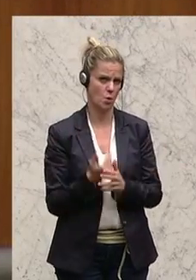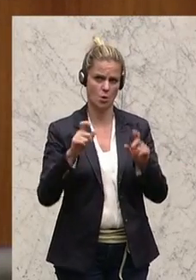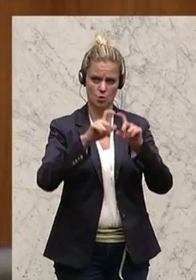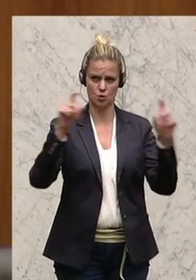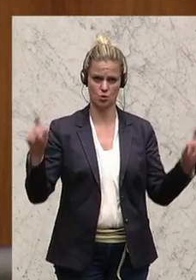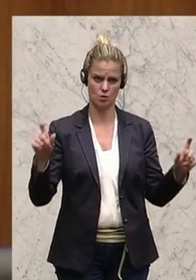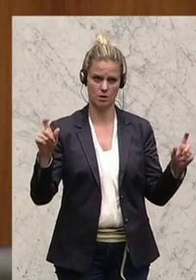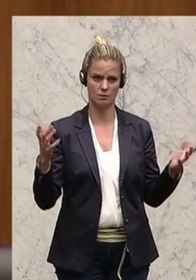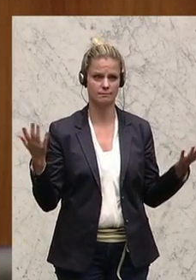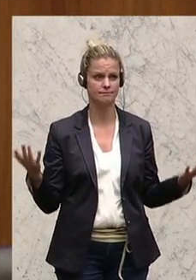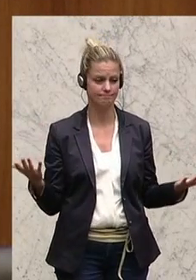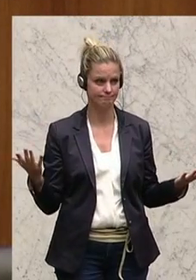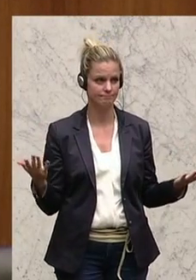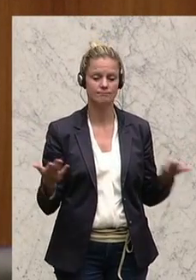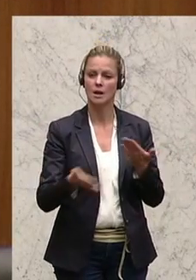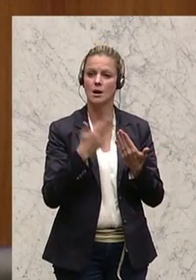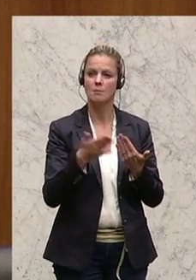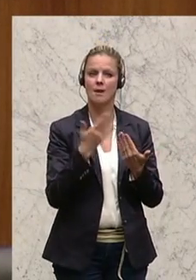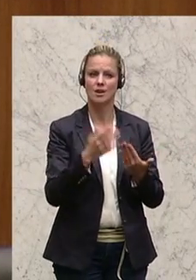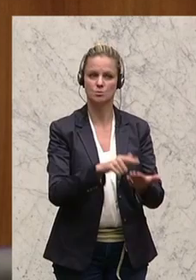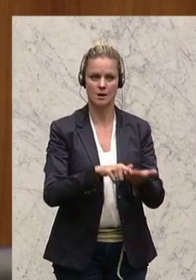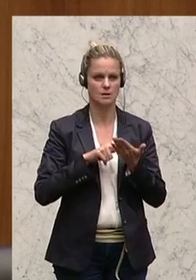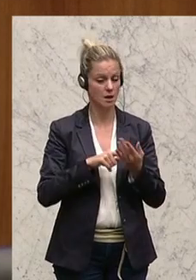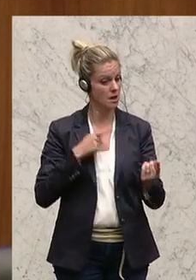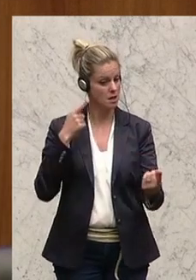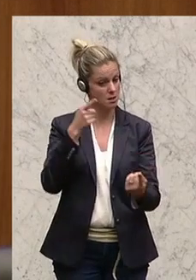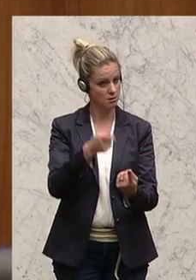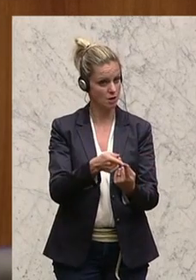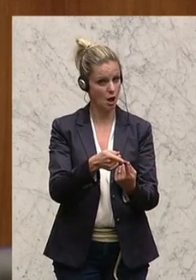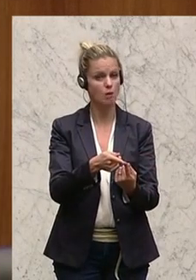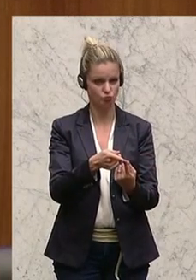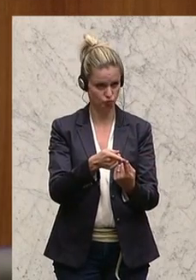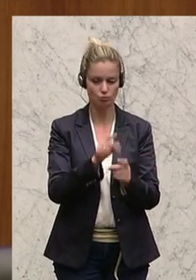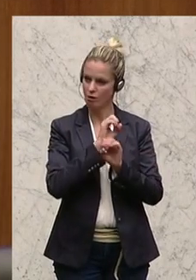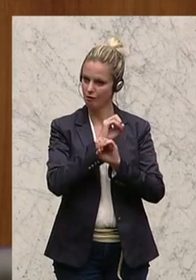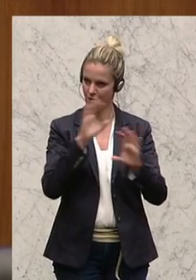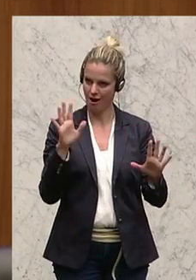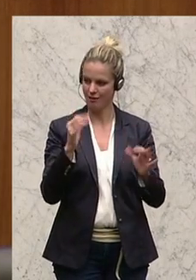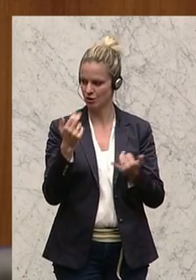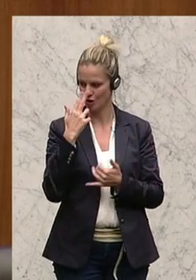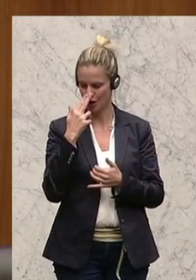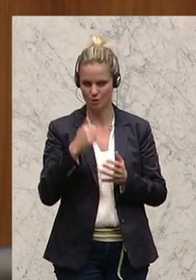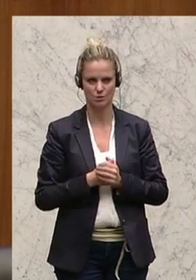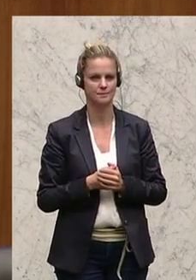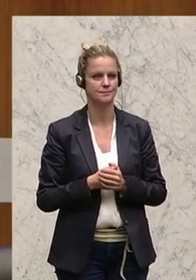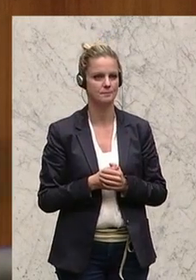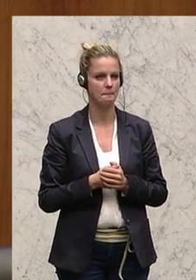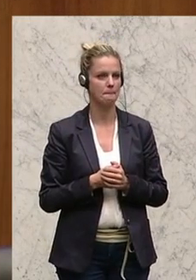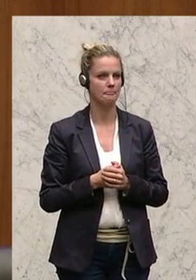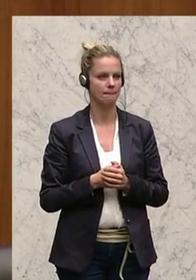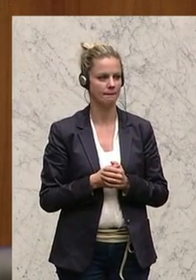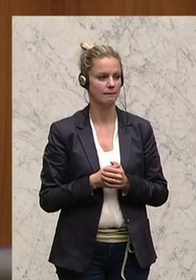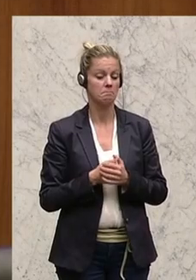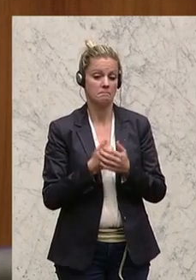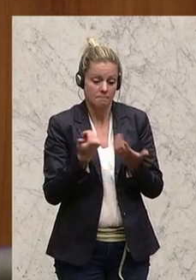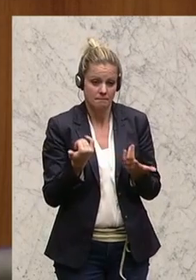Und daher zeigt dieses Beispiel, wir sind uns im Ziel sehr klar. Und das, was Sie hier versuchen herauszuarbeiten, ist die Diskussion über die